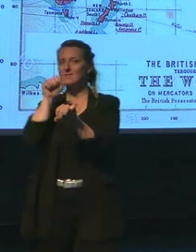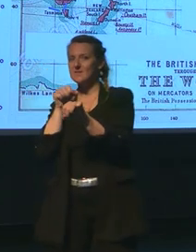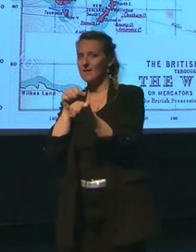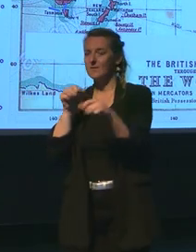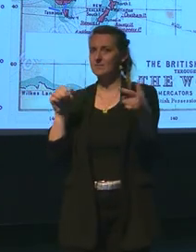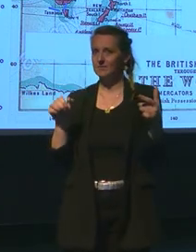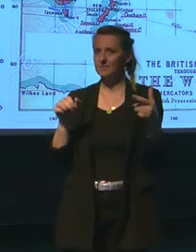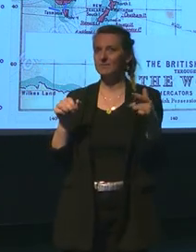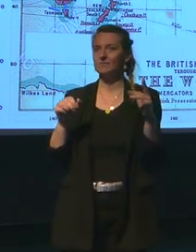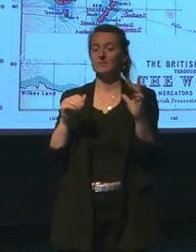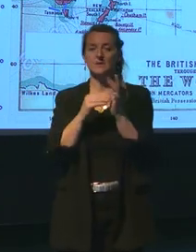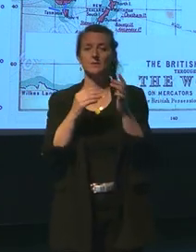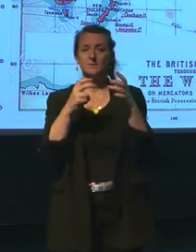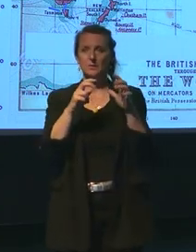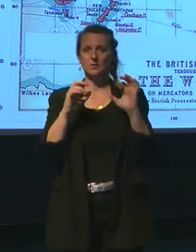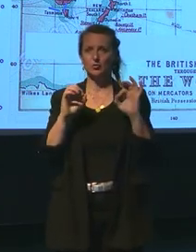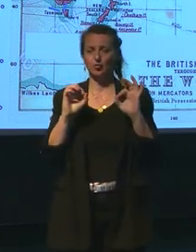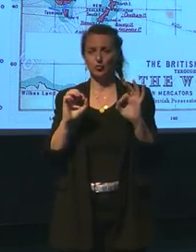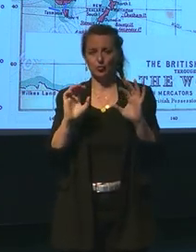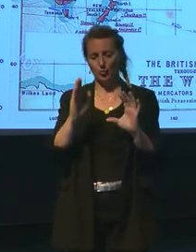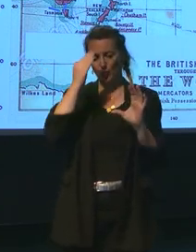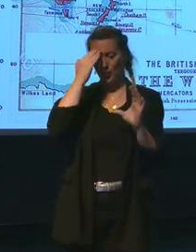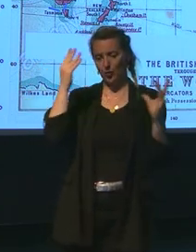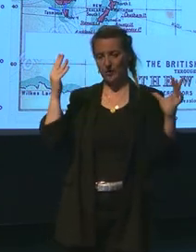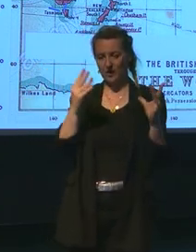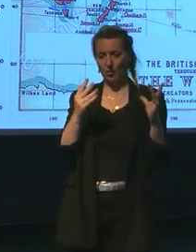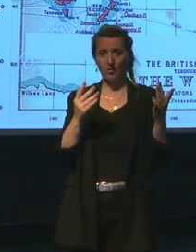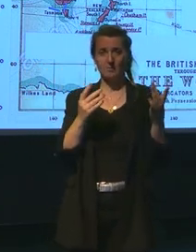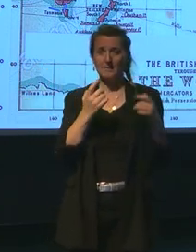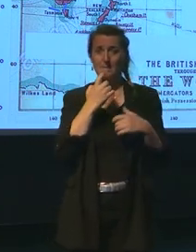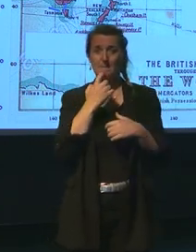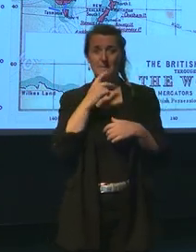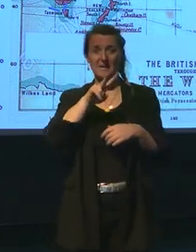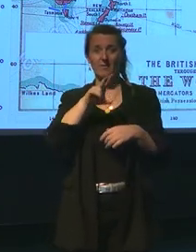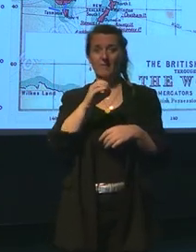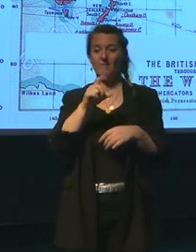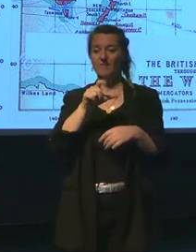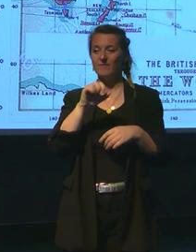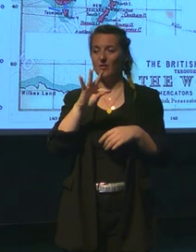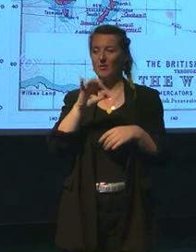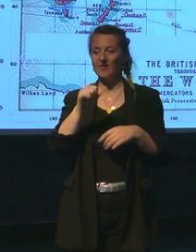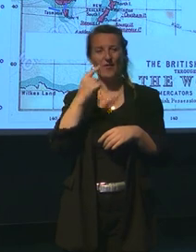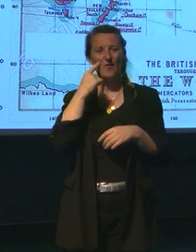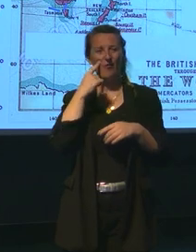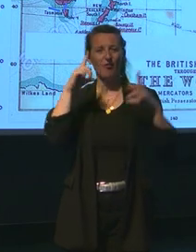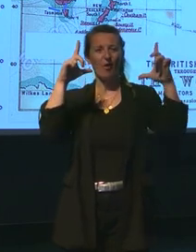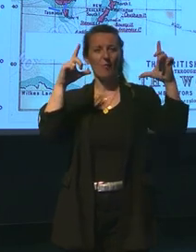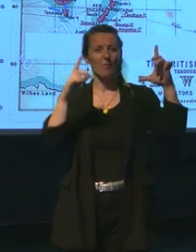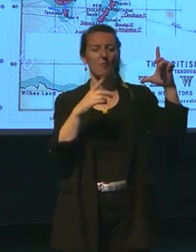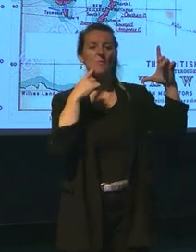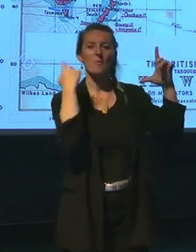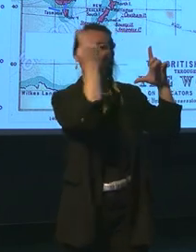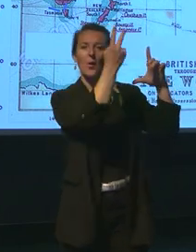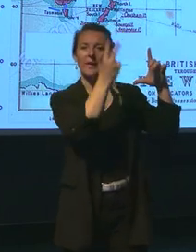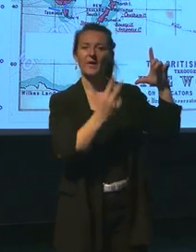1800, on connaît la pile de Volta. Vous avez ici les portraits d'Alexandre Volta, Volta Volta, d'accord